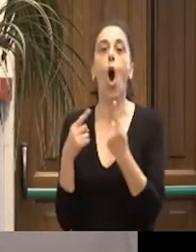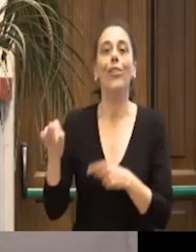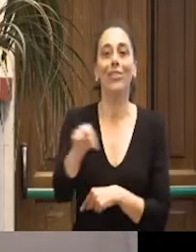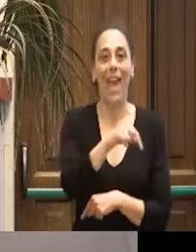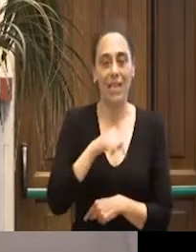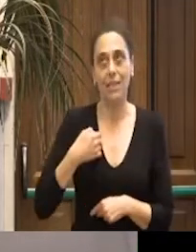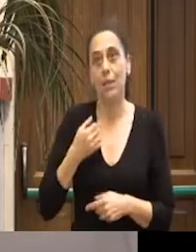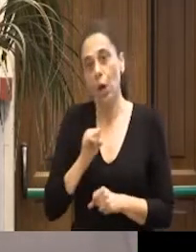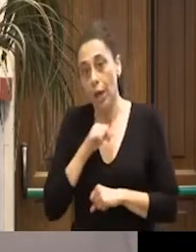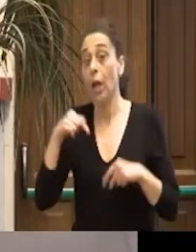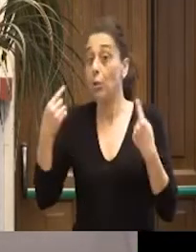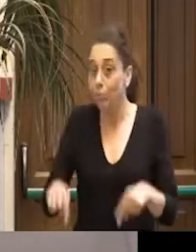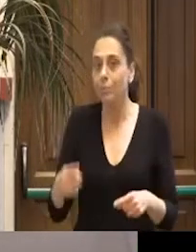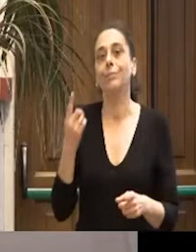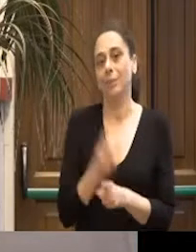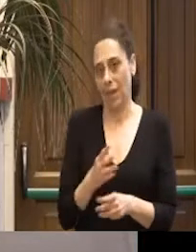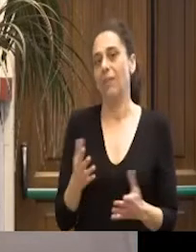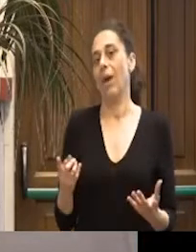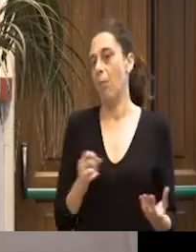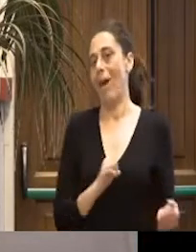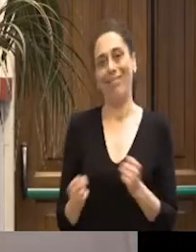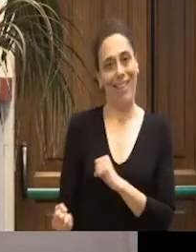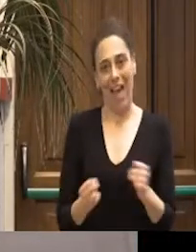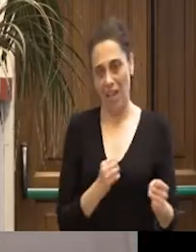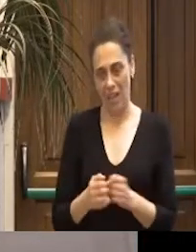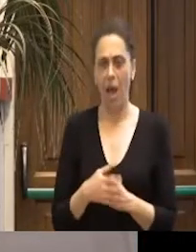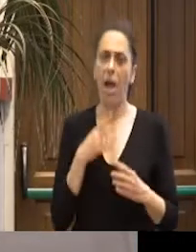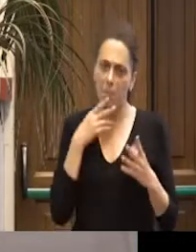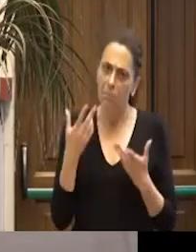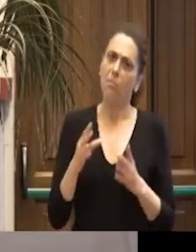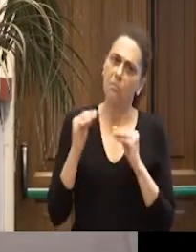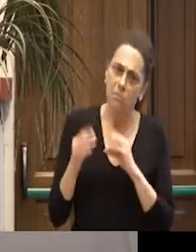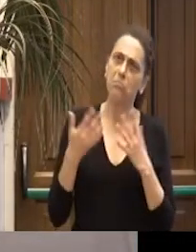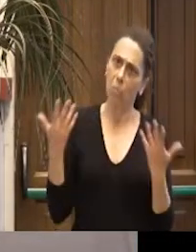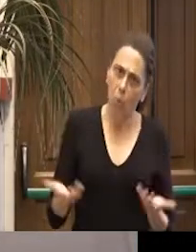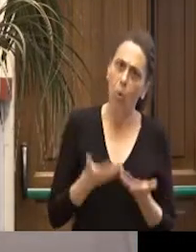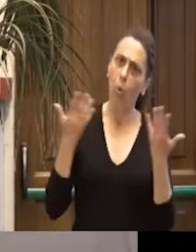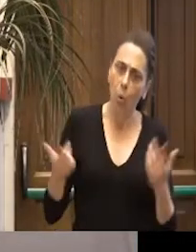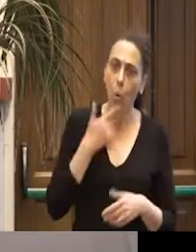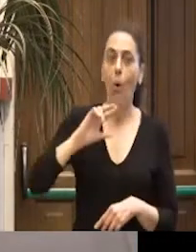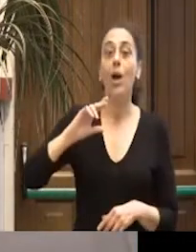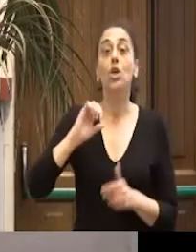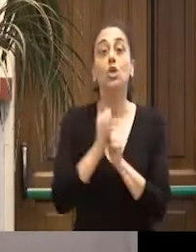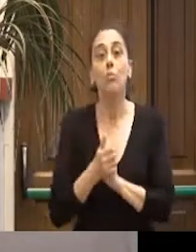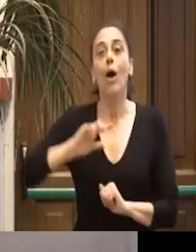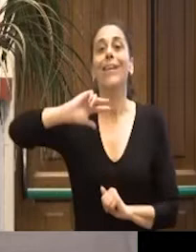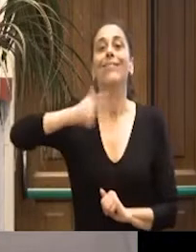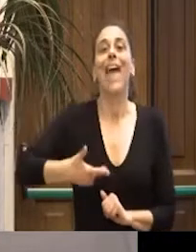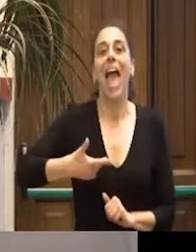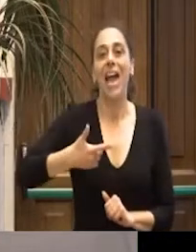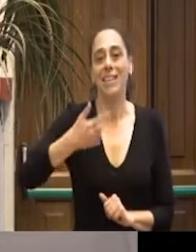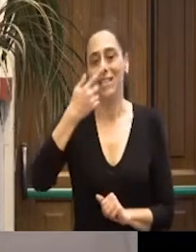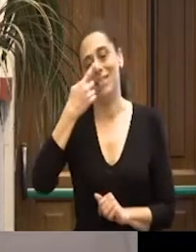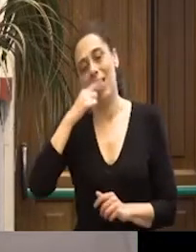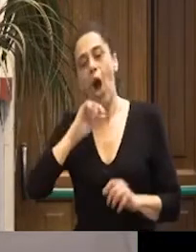battaglia secondo me da fare, perché molto si dice che lo sport è la terza agenzia formativa di questo